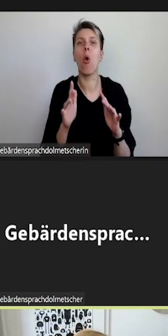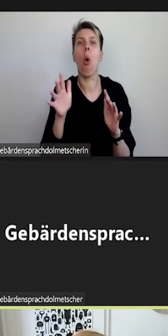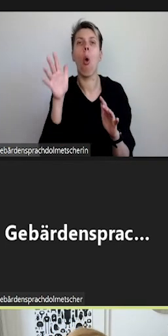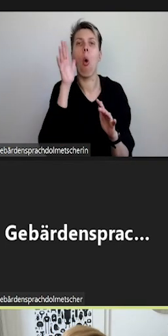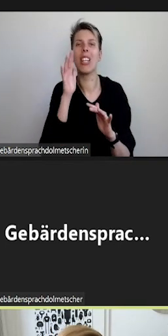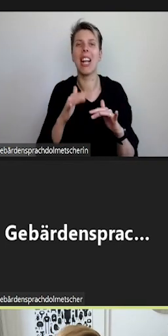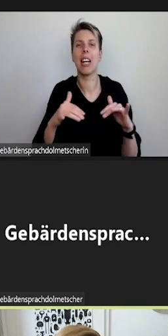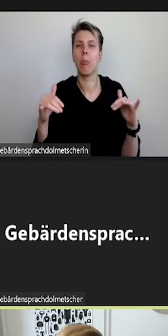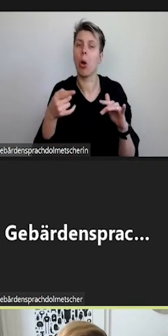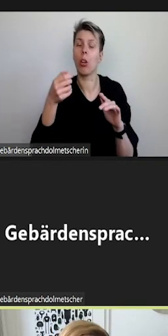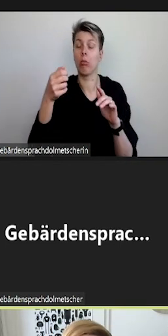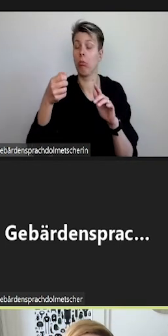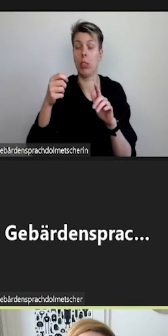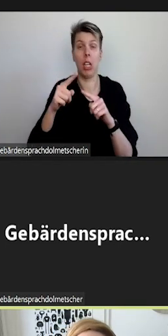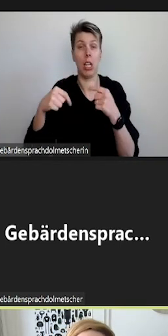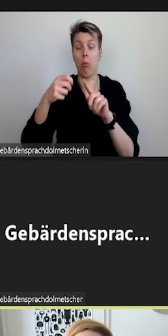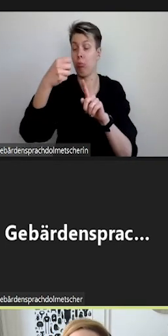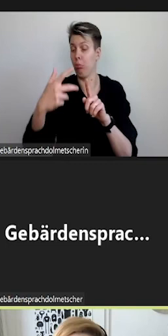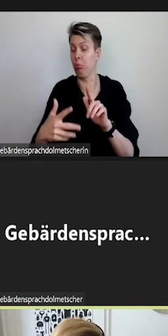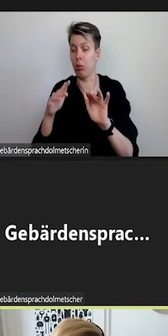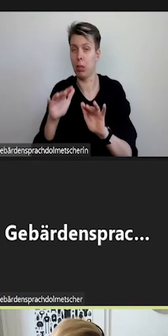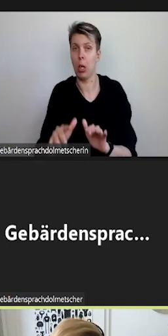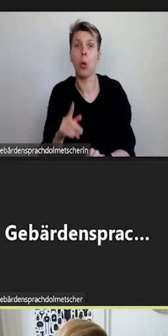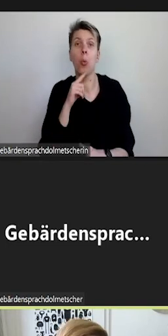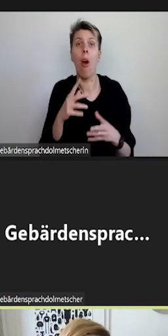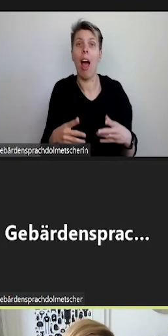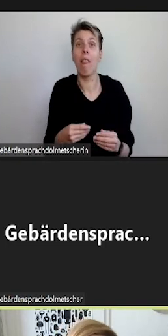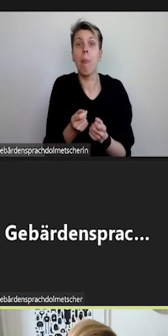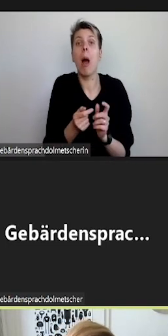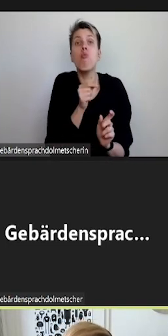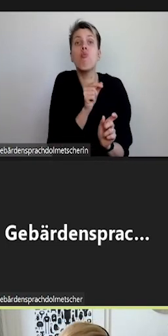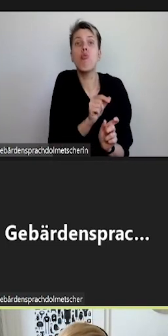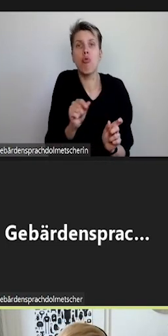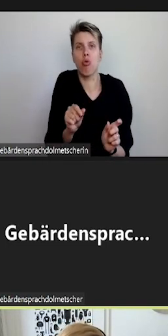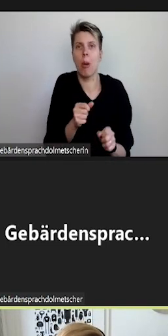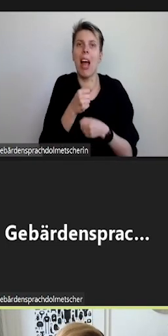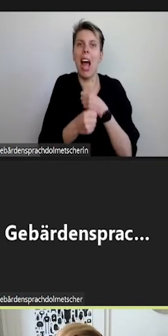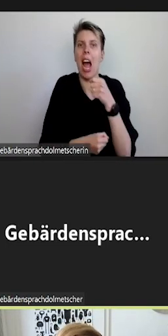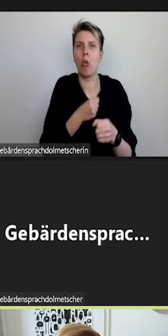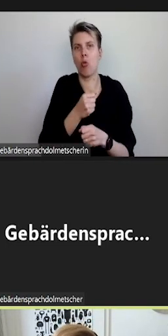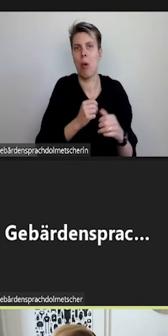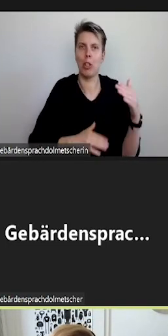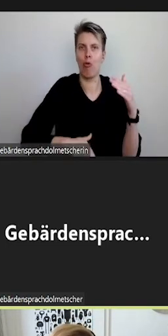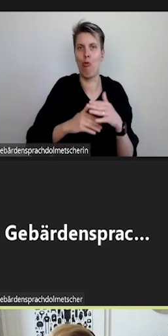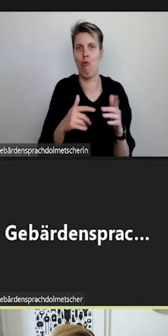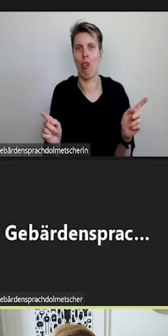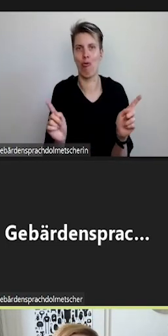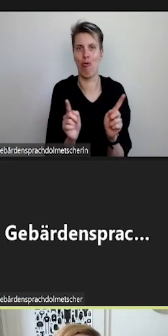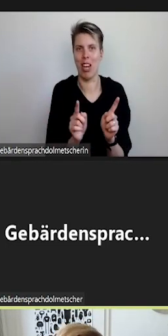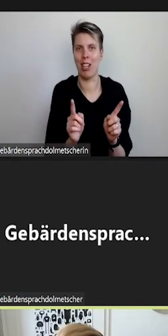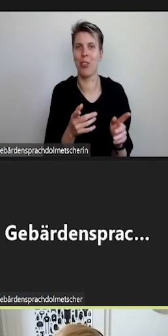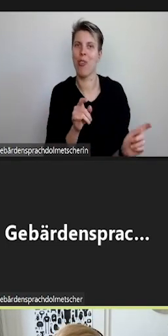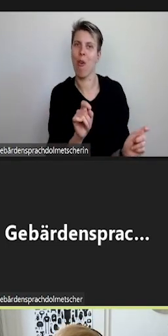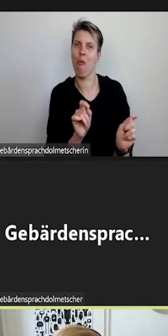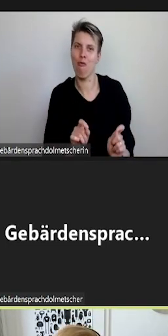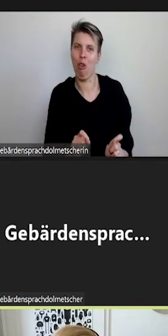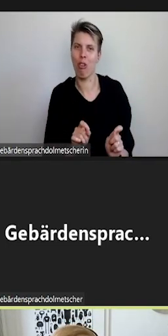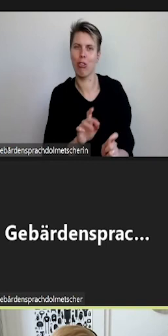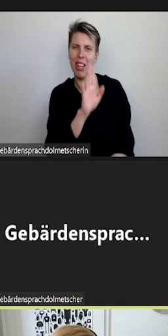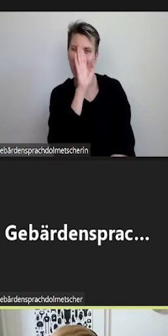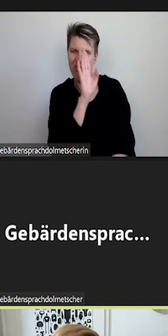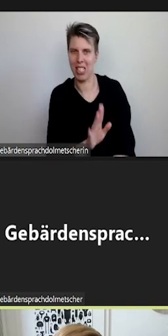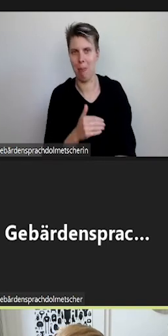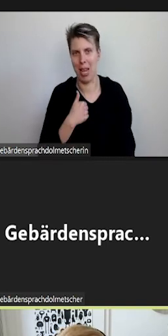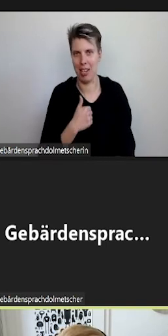Oder wenn man einfach nur anfängt, ein paar Buchstaben einzugeben, gibt es eine Autovervollständigung. Dann bekommt man auch Vorschläge, was denn gemeint sein